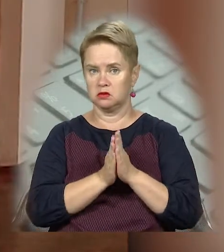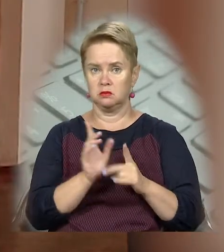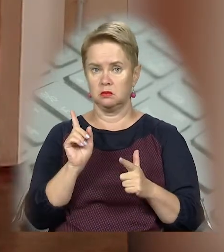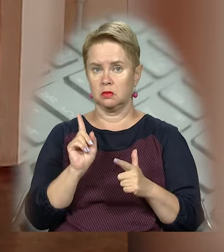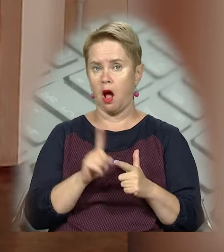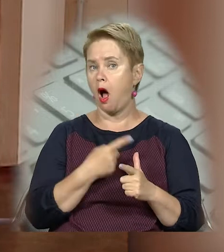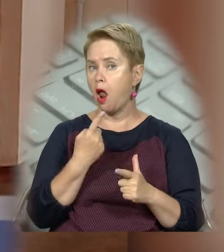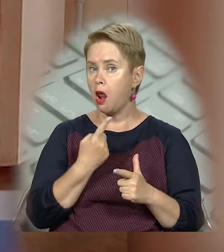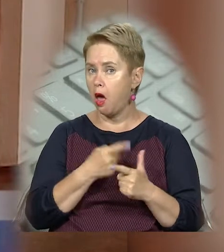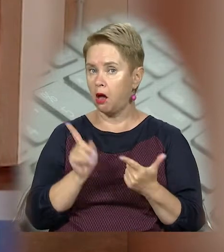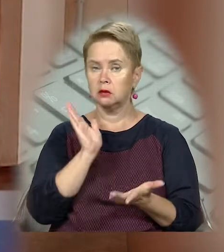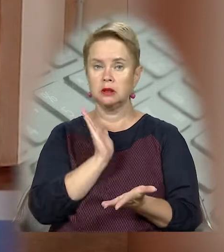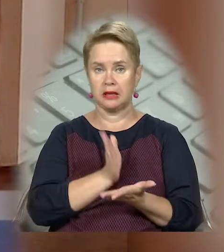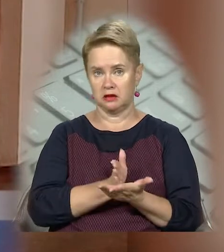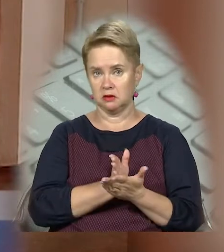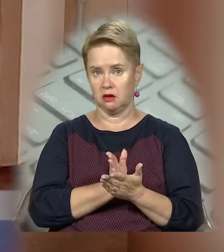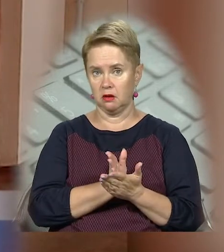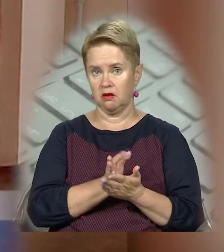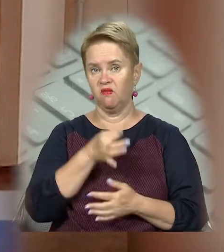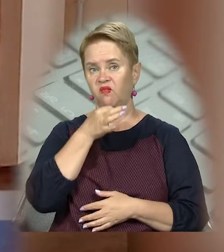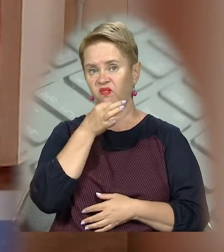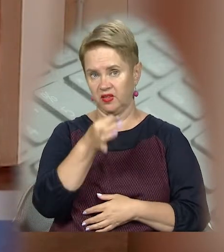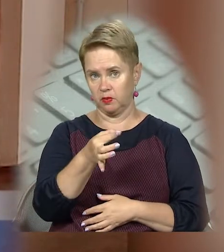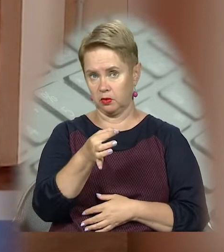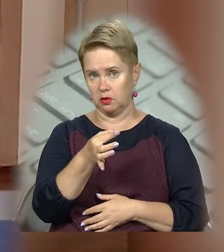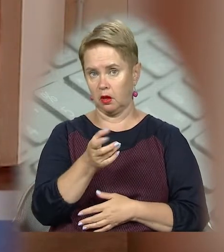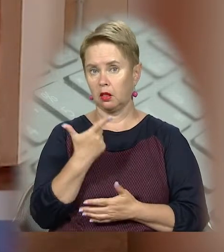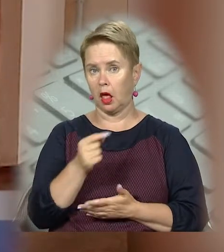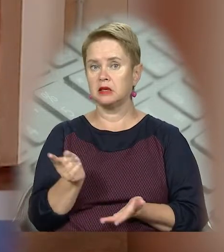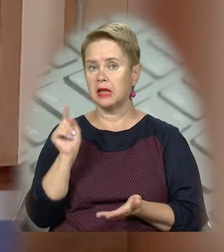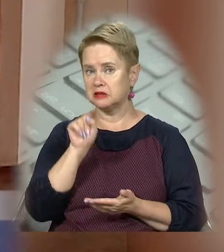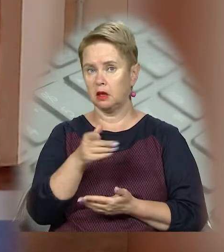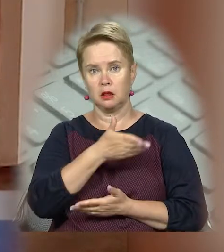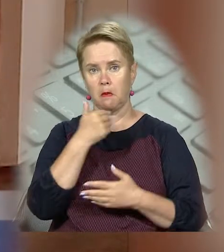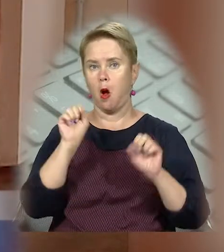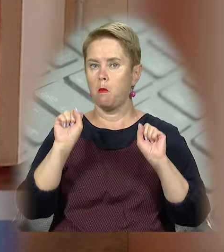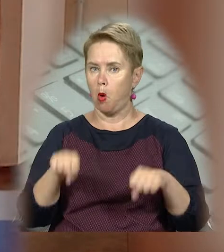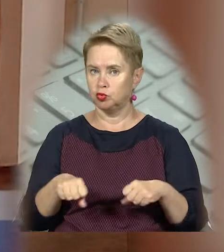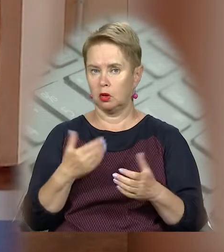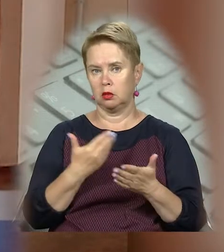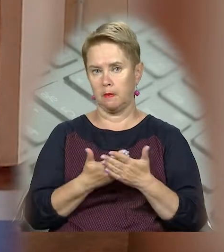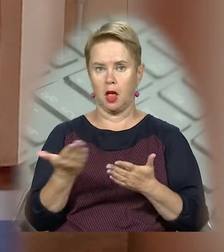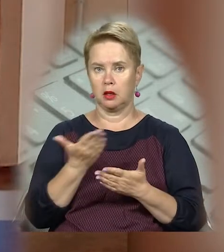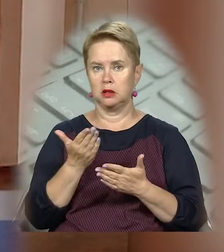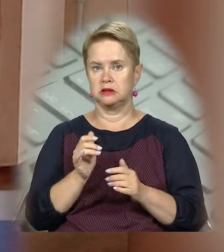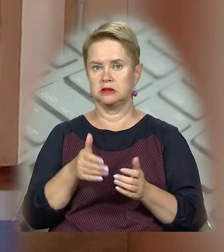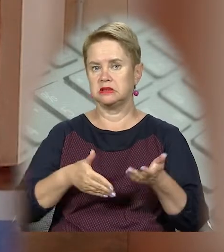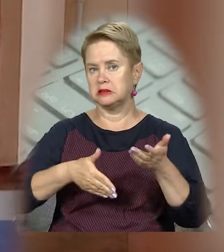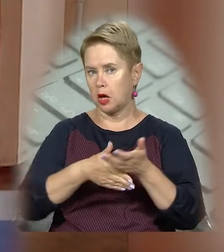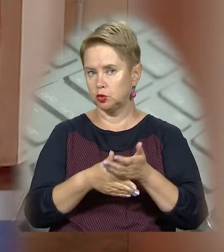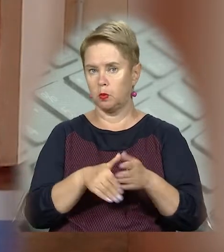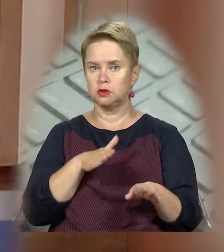але є відповіді, де зазначено, що немає можливості, наприклад, якісь засоби